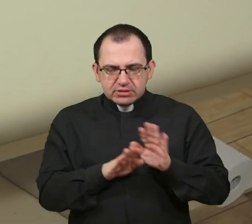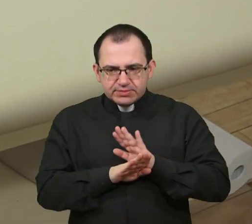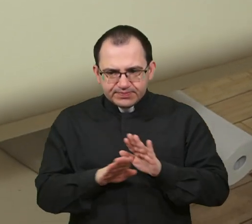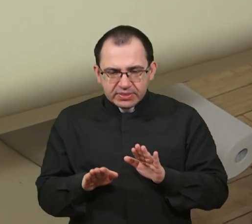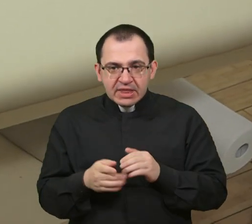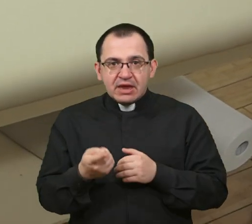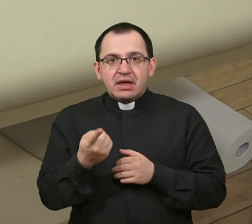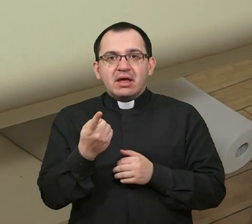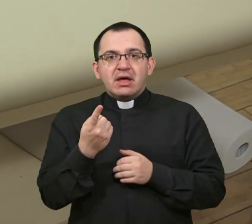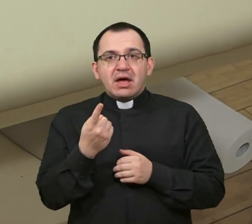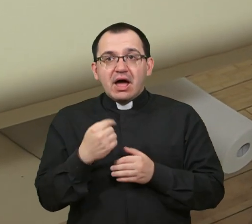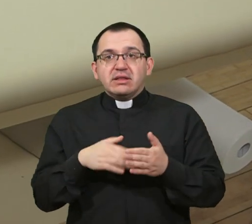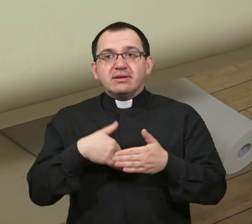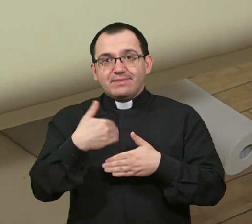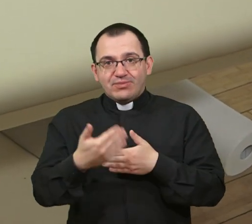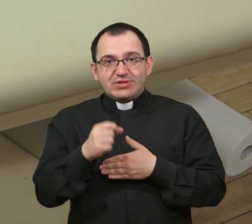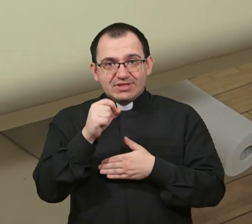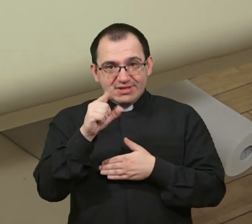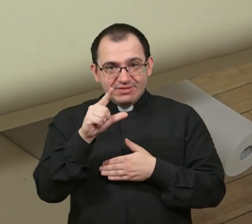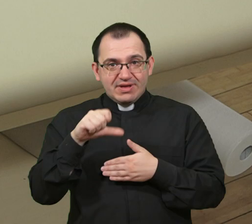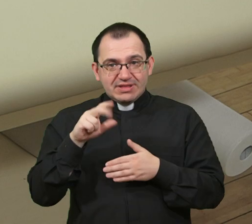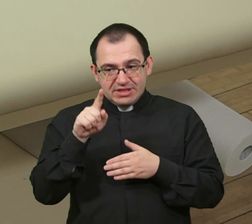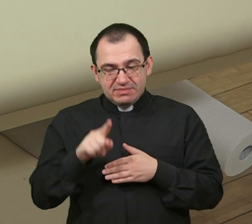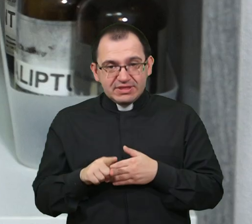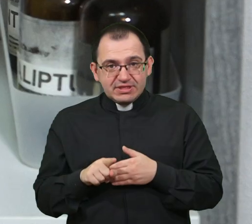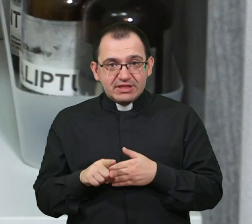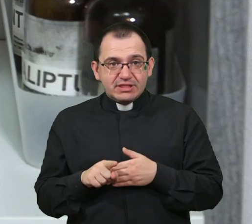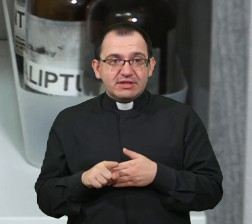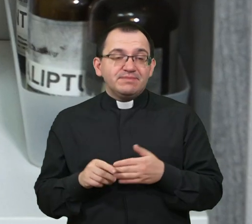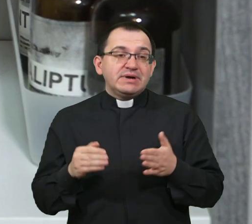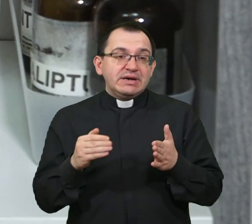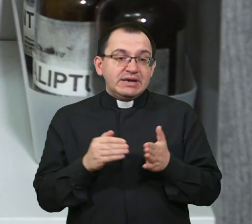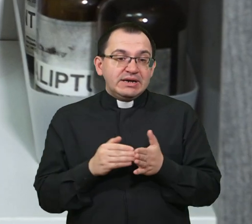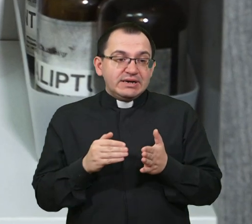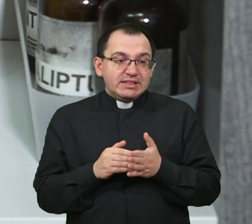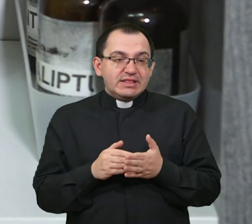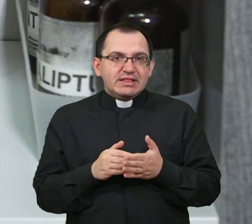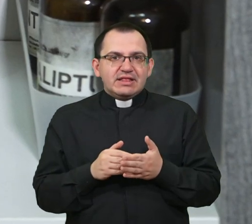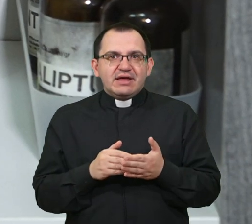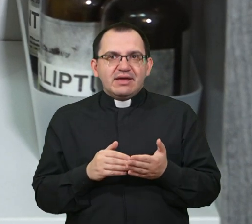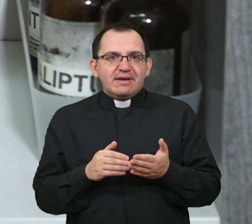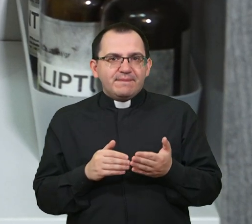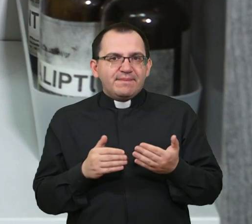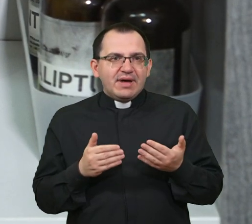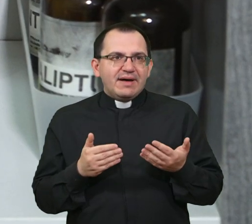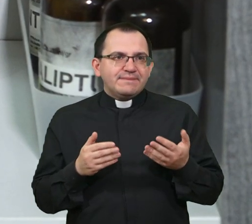ostalo je nakon završetka tog projekta trebali smo se u istinu